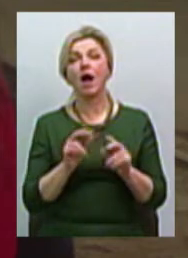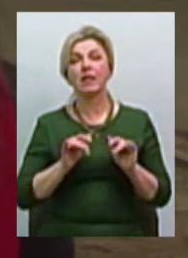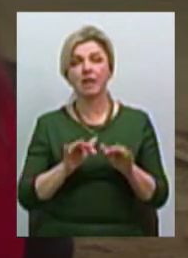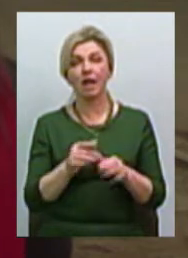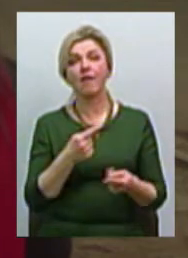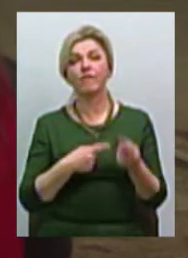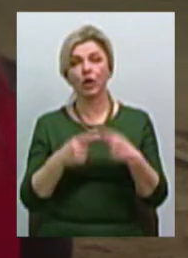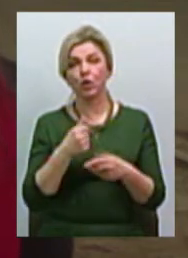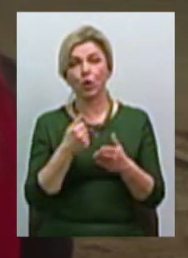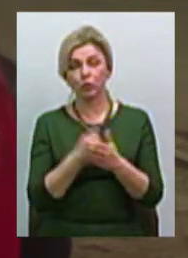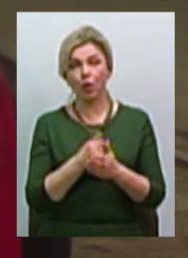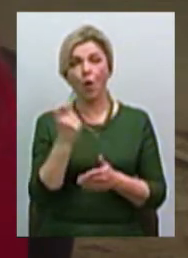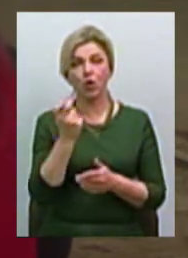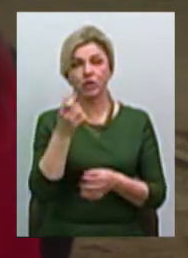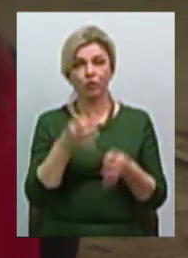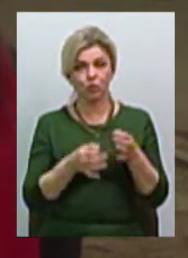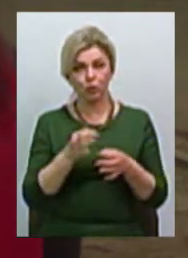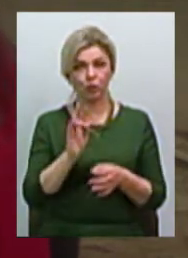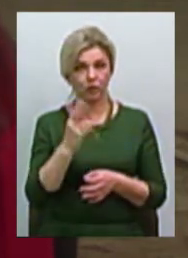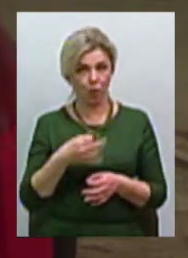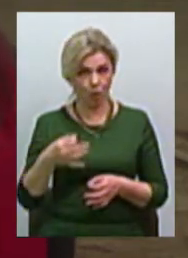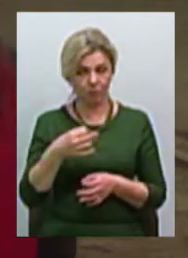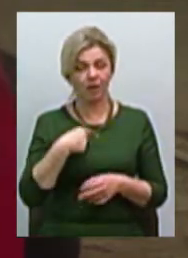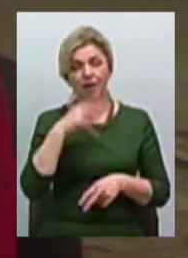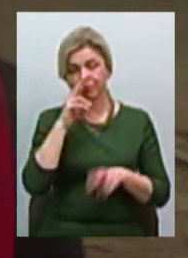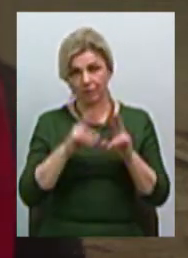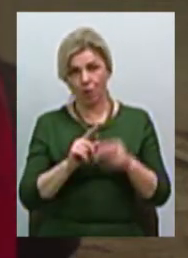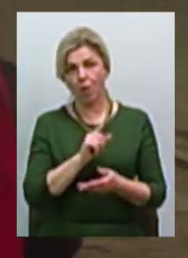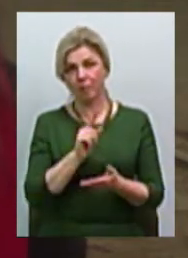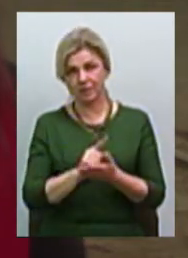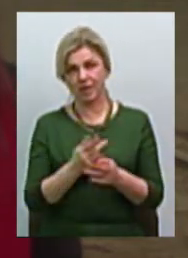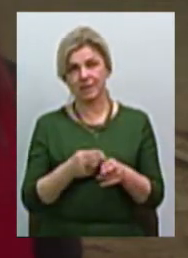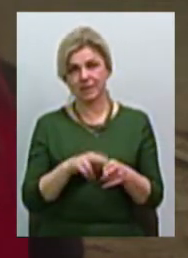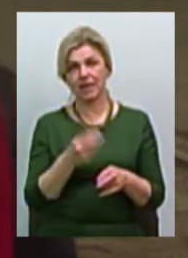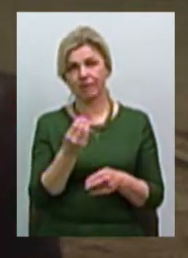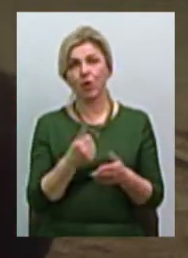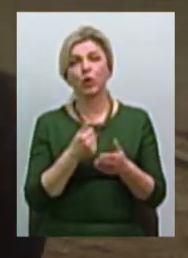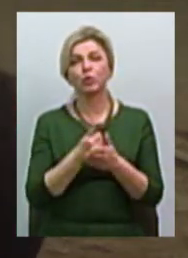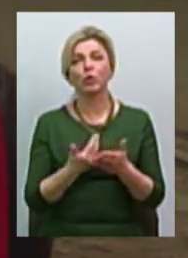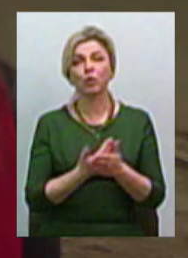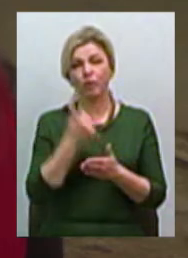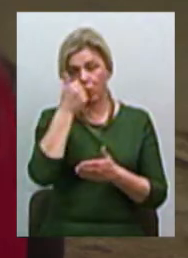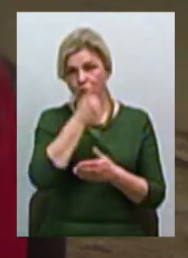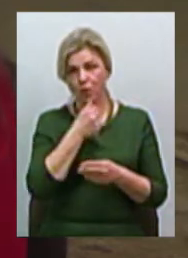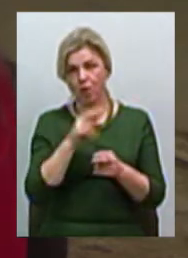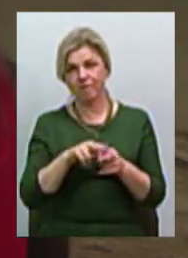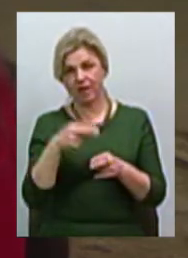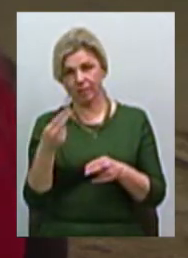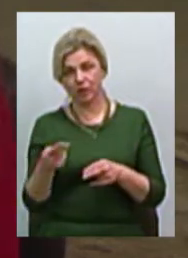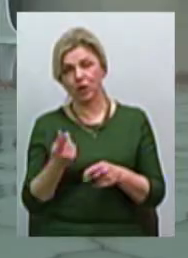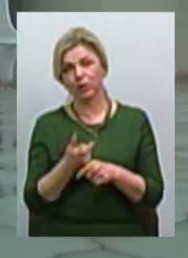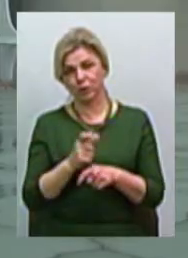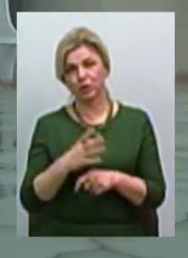до господарського суду Миколаївської області, я маю надію, що ми обов'язково їм ці гроші щодо нового року виплатимо. Дуже чекаю на це судове